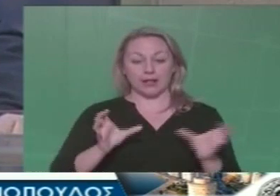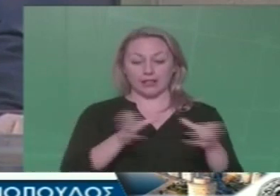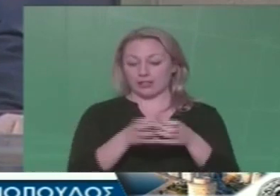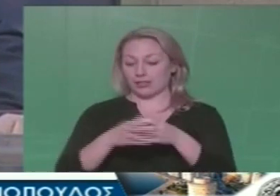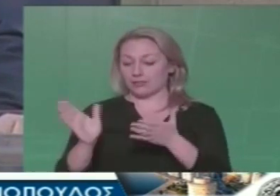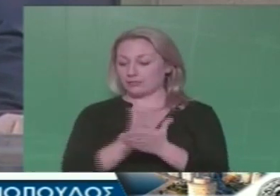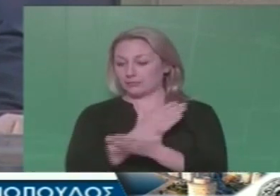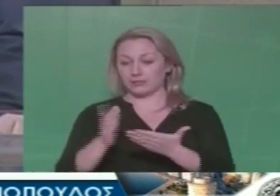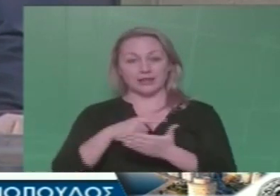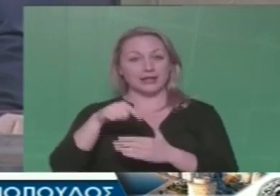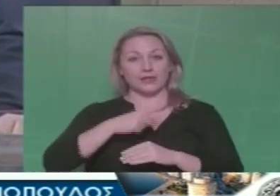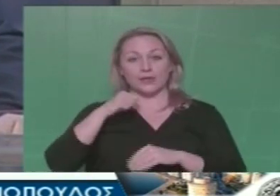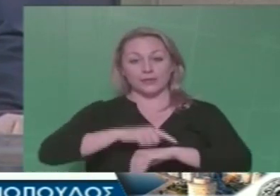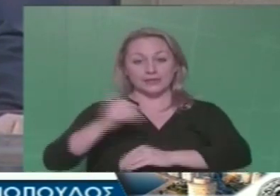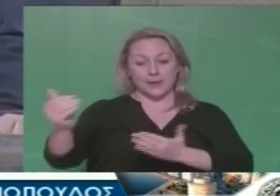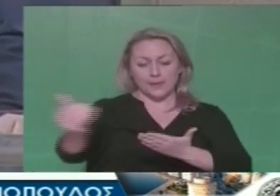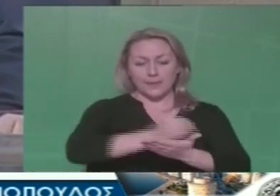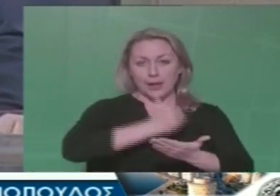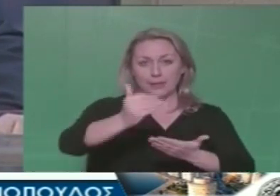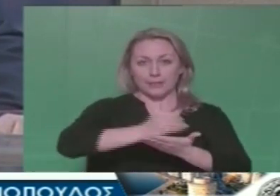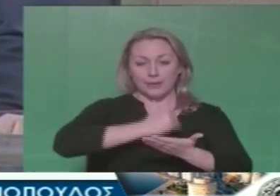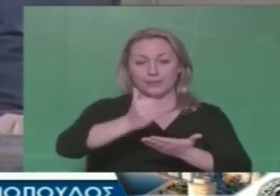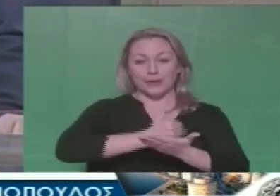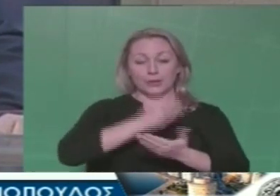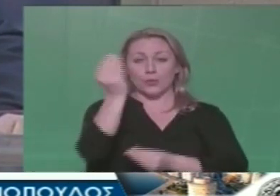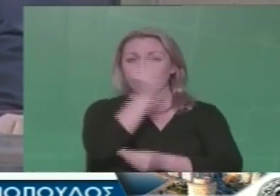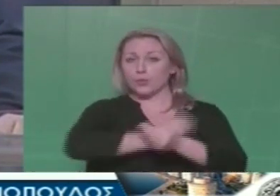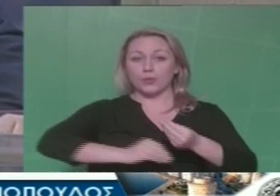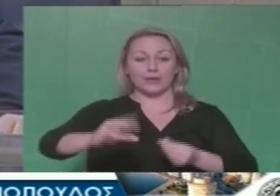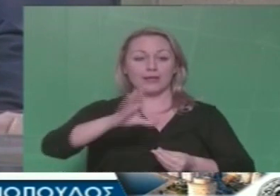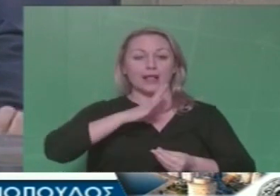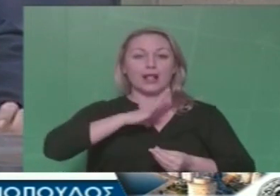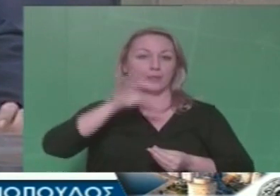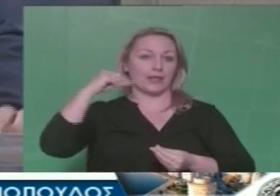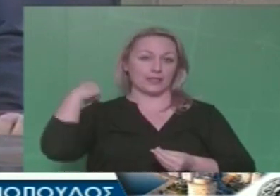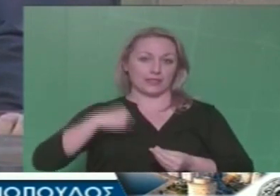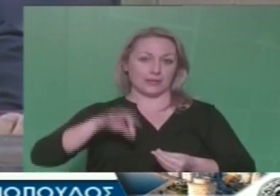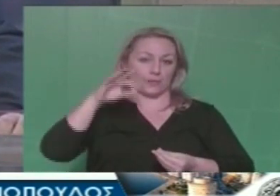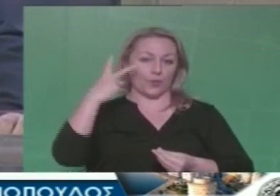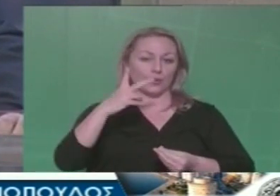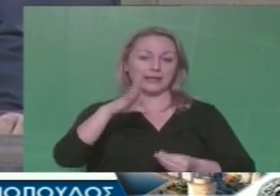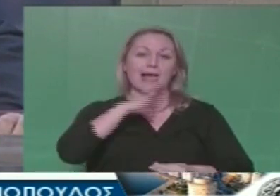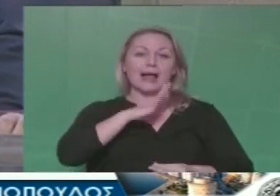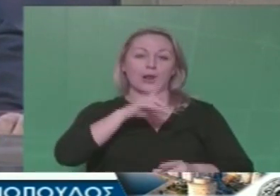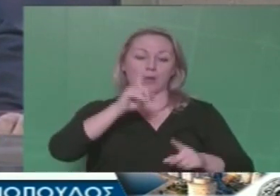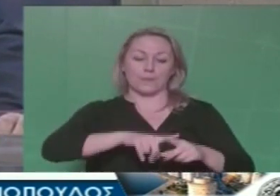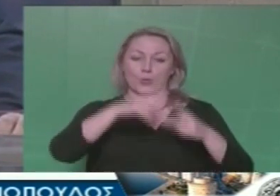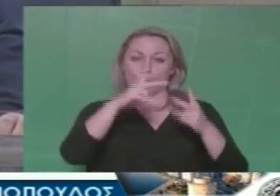αυτοί που παίρνουν και συνέχεια αυξάνουν το πόσο παίρνουν από τους δημότες, γενικότερα από το λαό της χώρας,